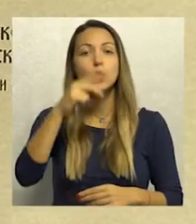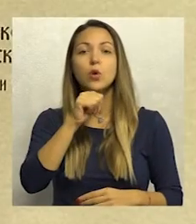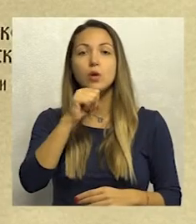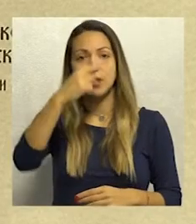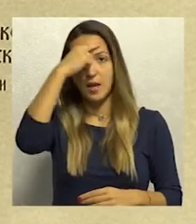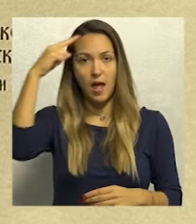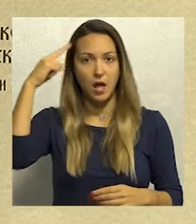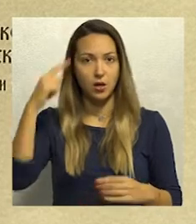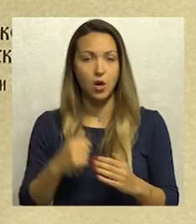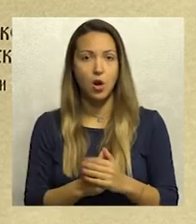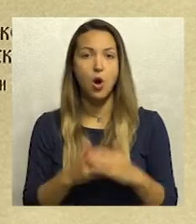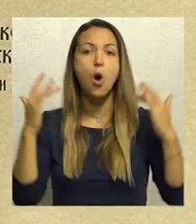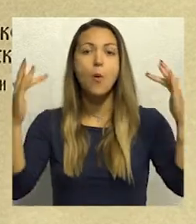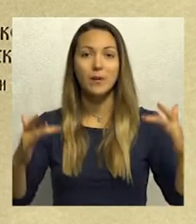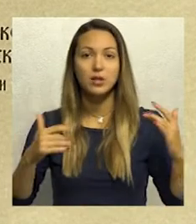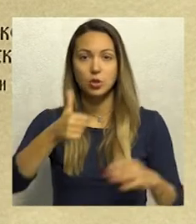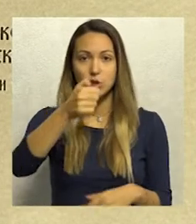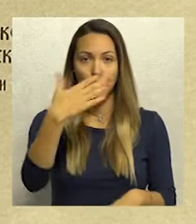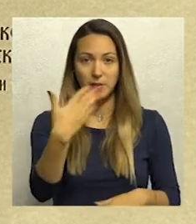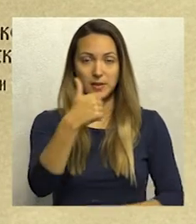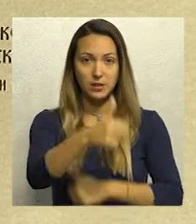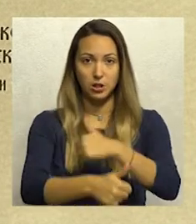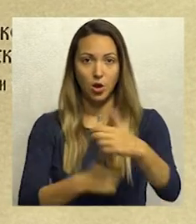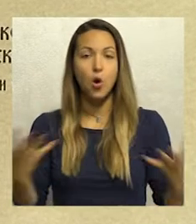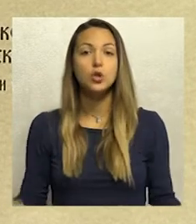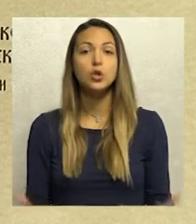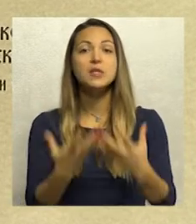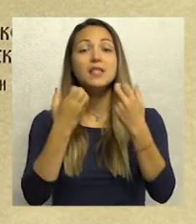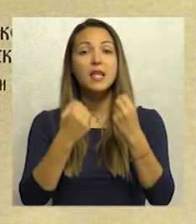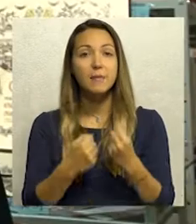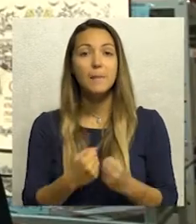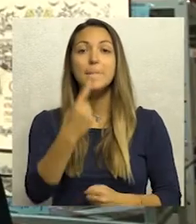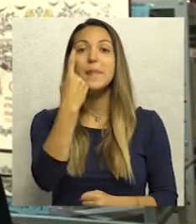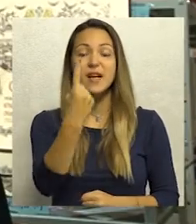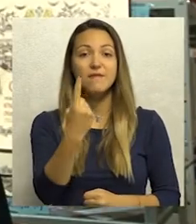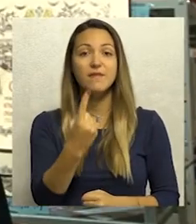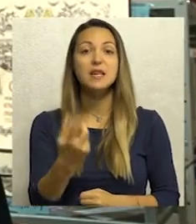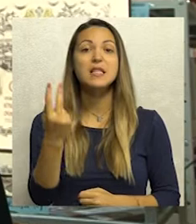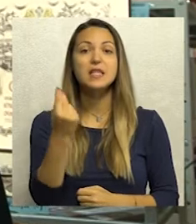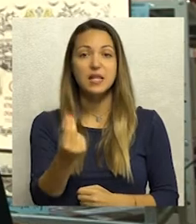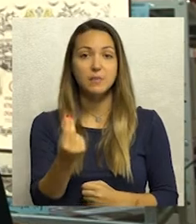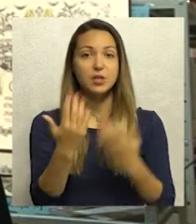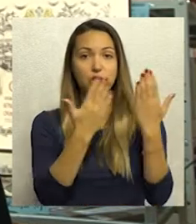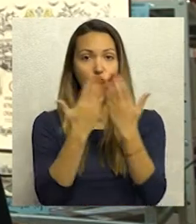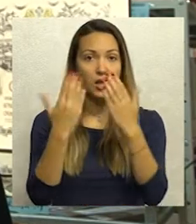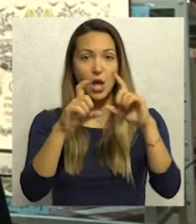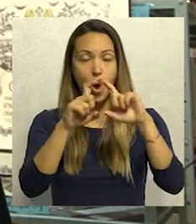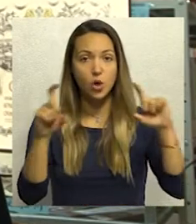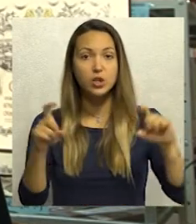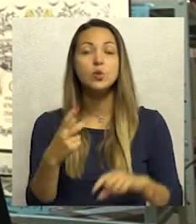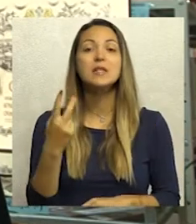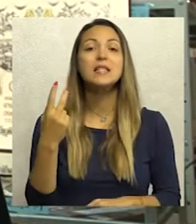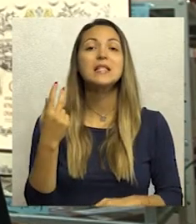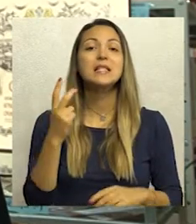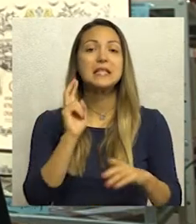Režavanje 150 godina od osnivanja prve srpske čitaonice u Sremskim Karlovcima je